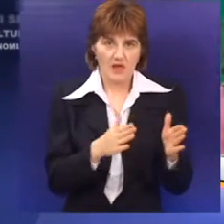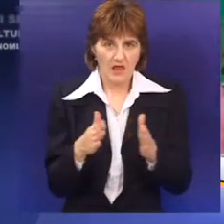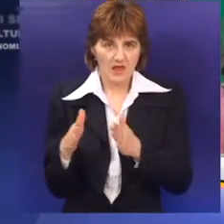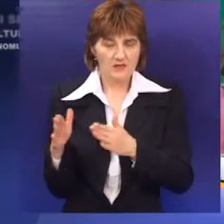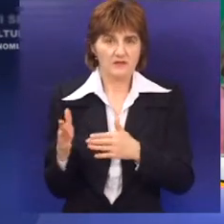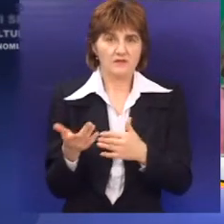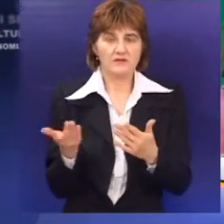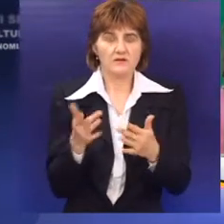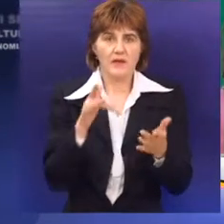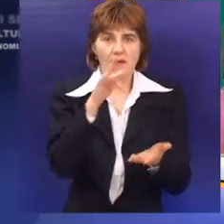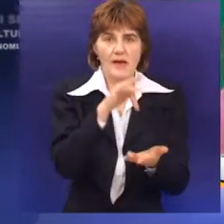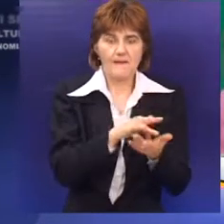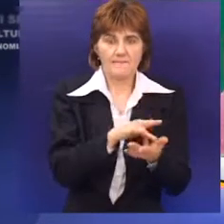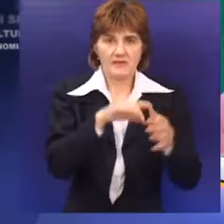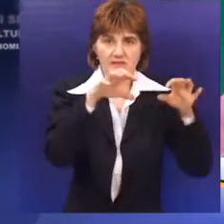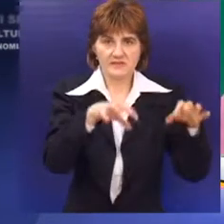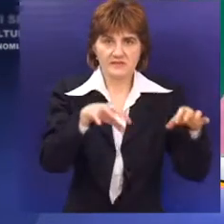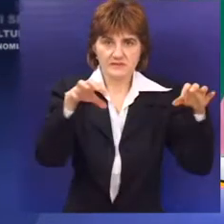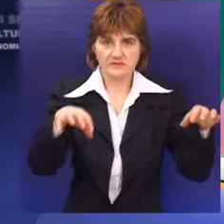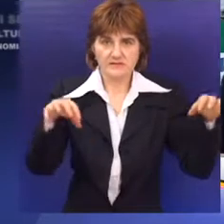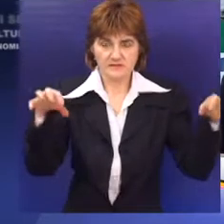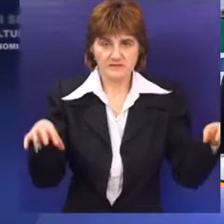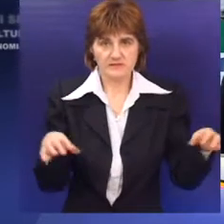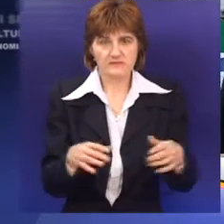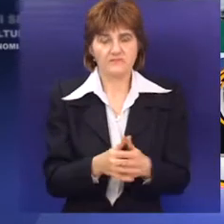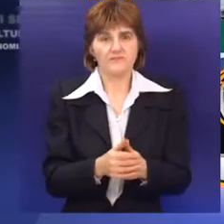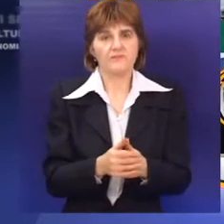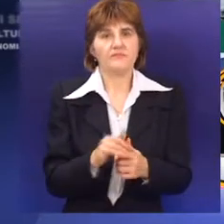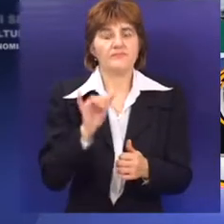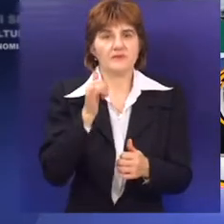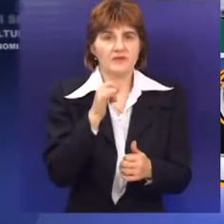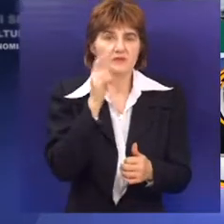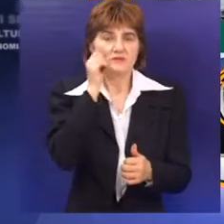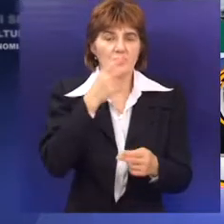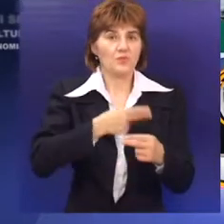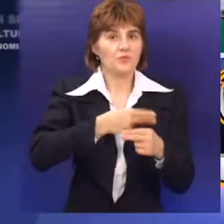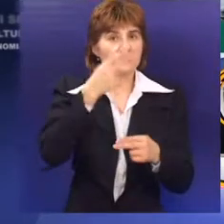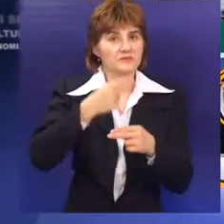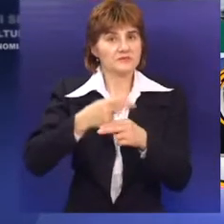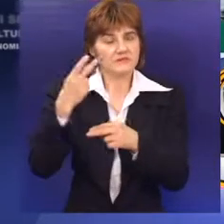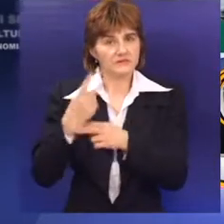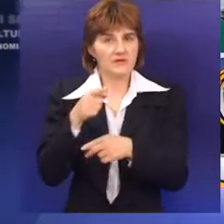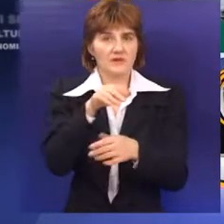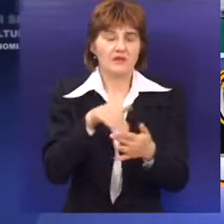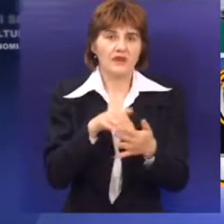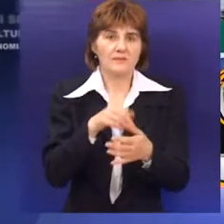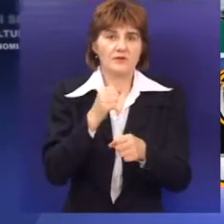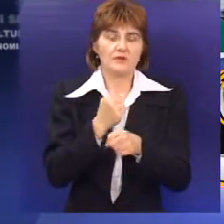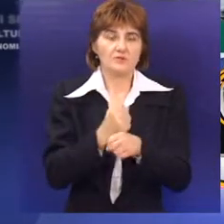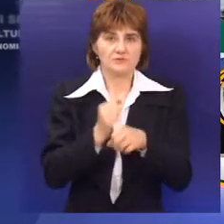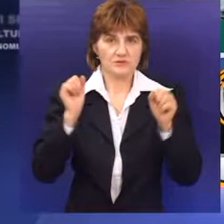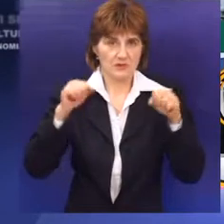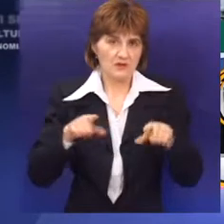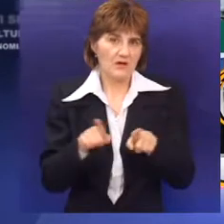oko tih mesta gde su inače bili posredni kontejneri, u neku ruku vlasništvo stanara zgrada i ti isti